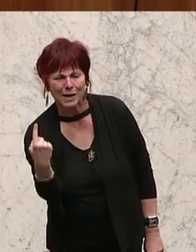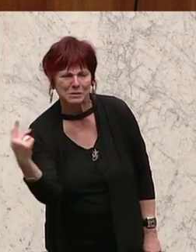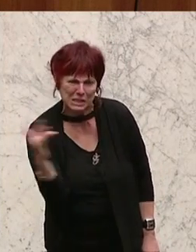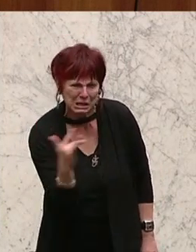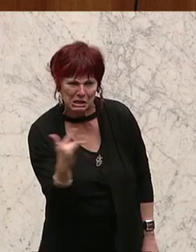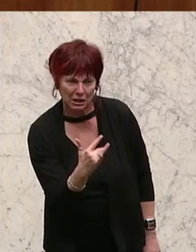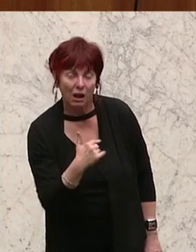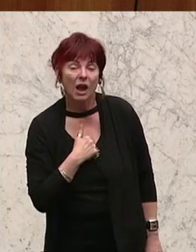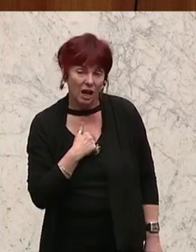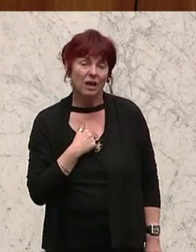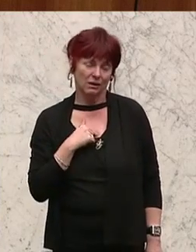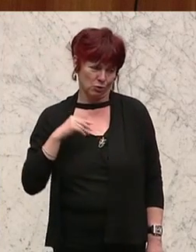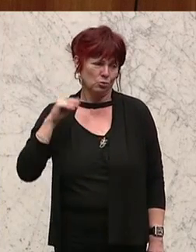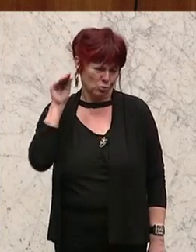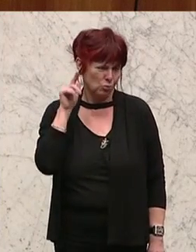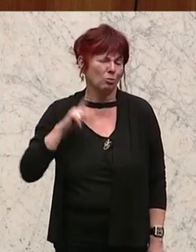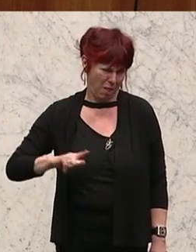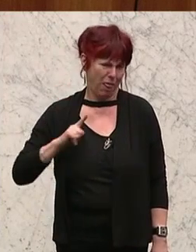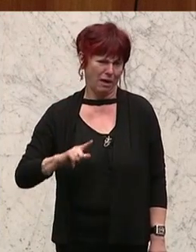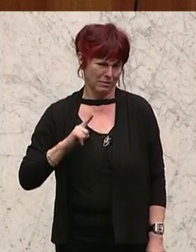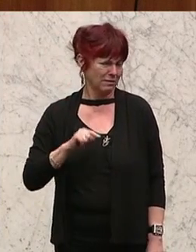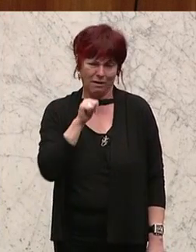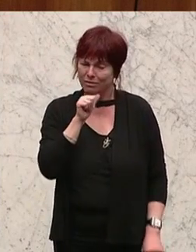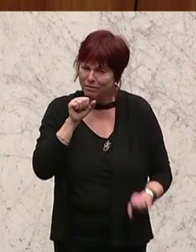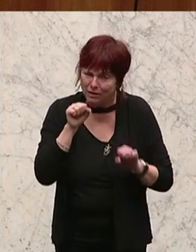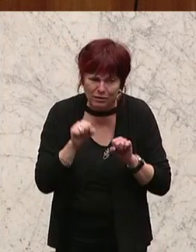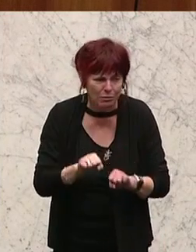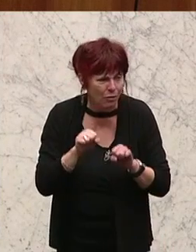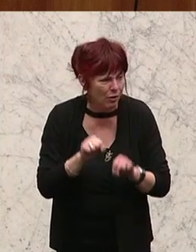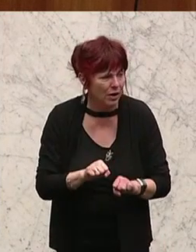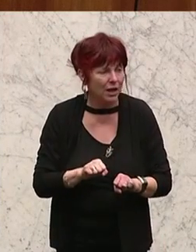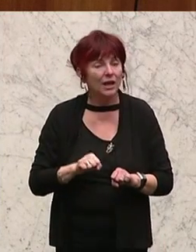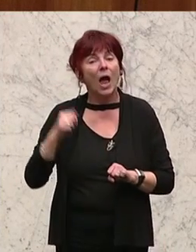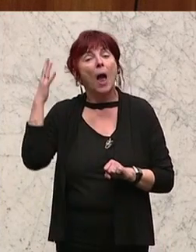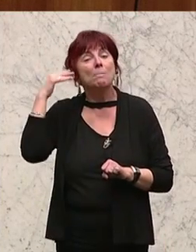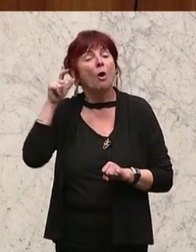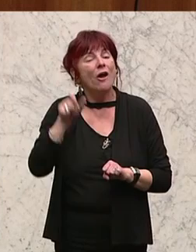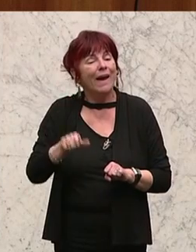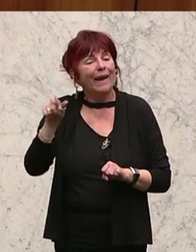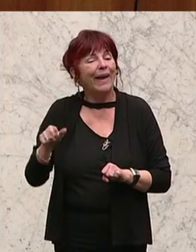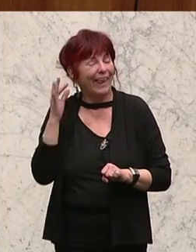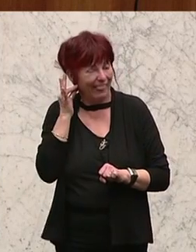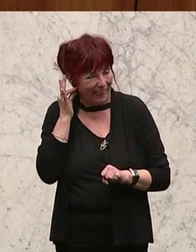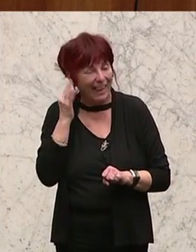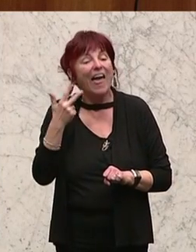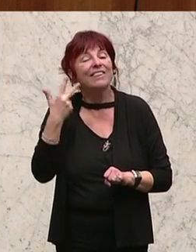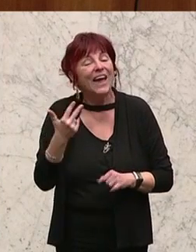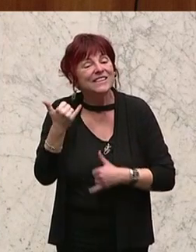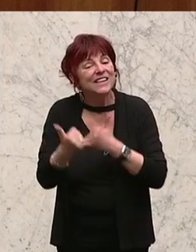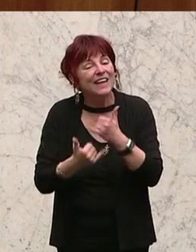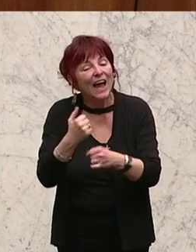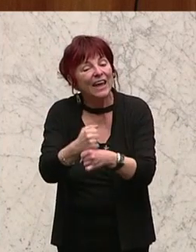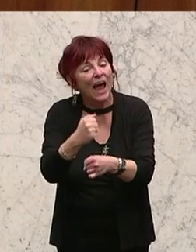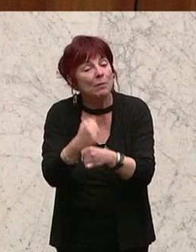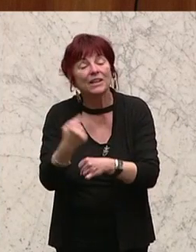offen, dass es nicht möglich ist, jenen Bäuerinnen, die 30 Jahre lang gearbeitet haben und nicht die Chance hatten,